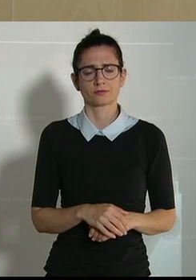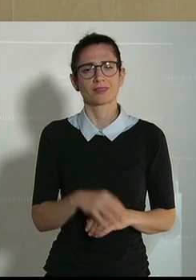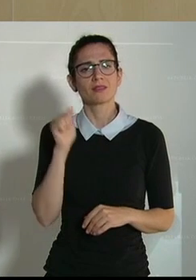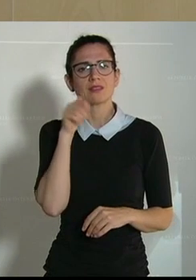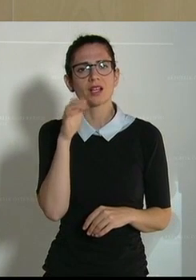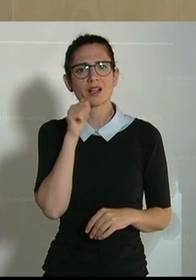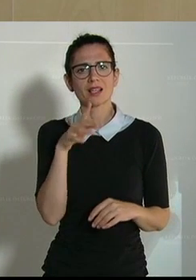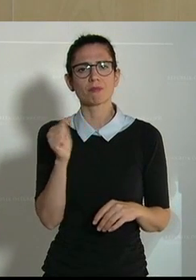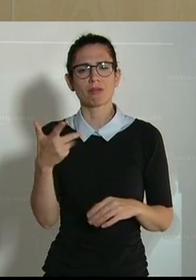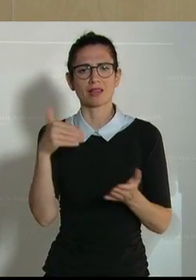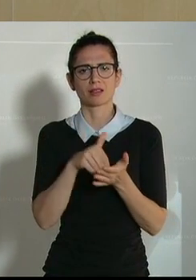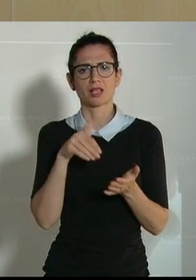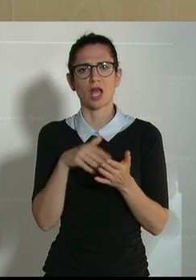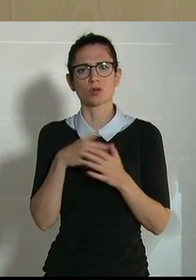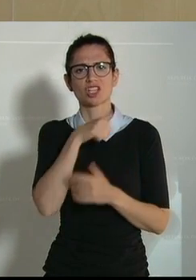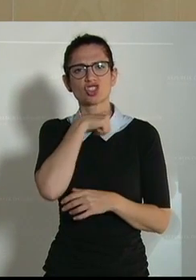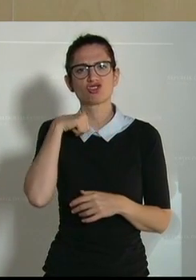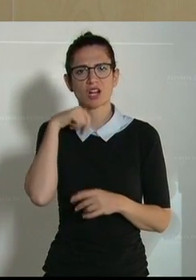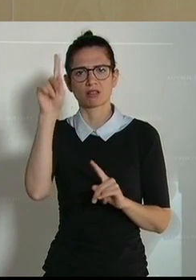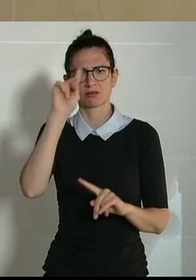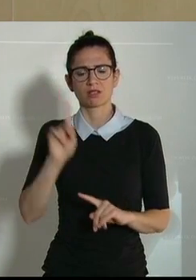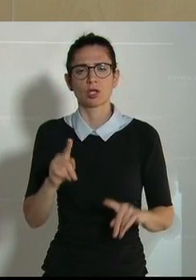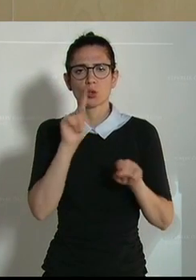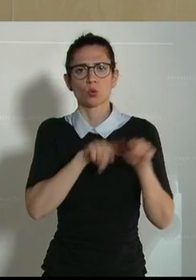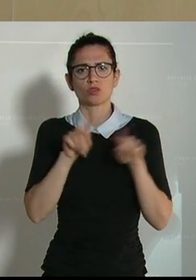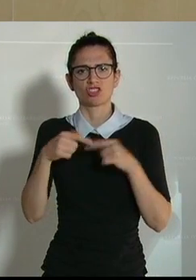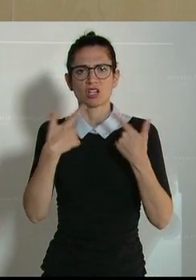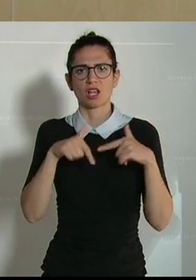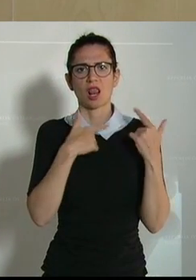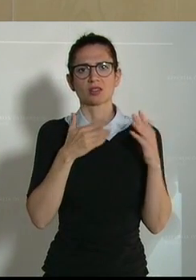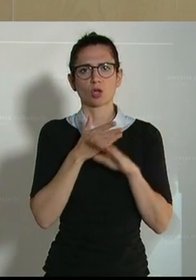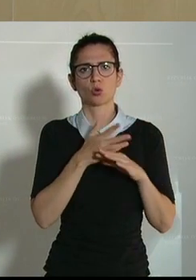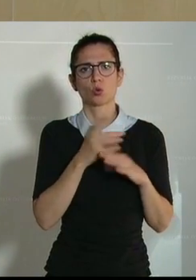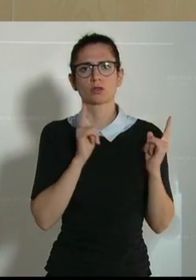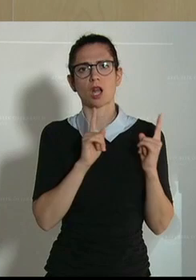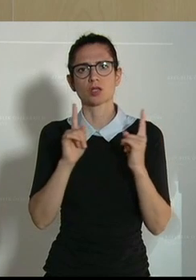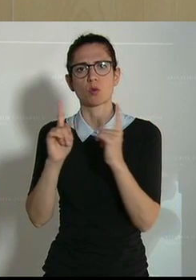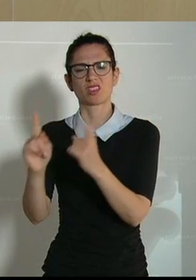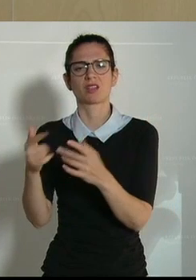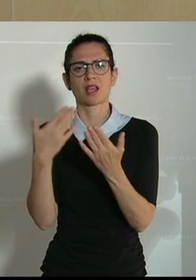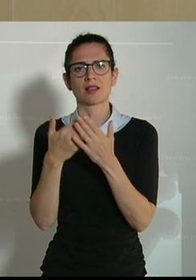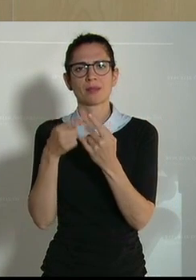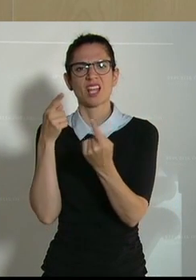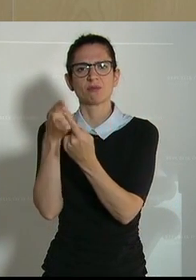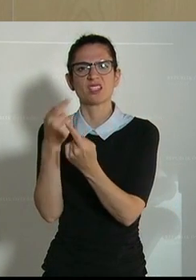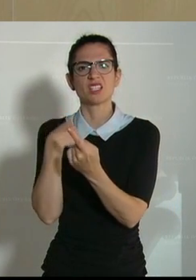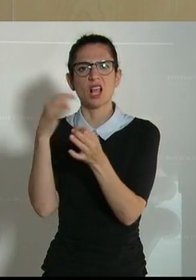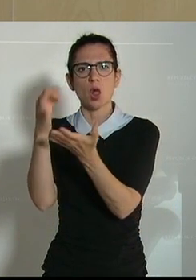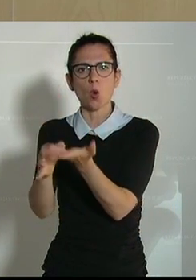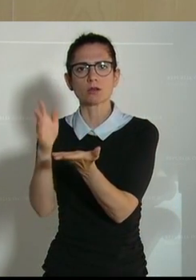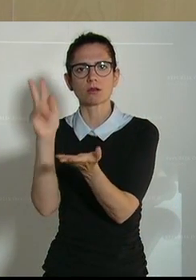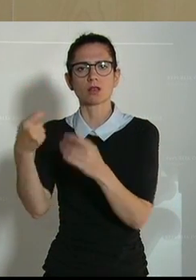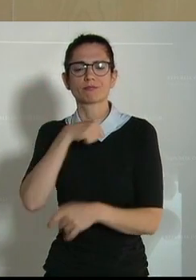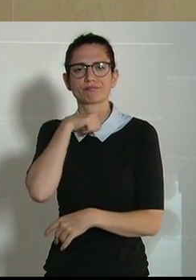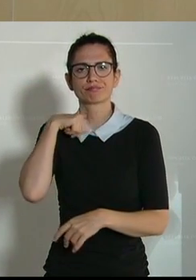Tagtäglich werden tausende Schlachttiere durch unterschiedliche Länder transportiert, nur um sie am Zielort zu schlachten.